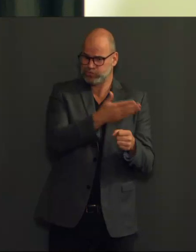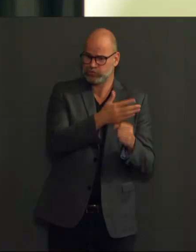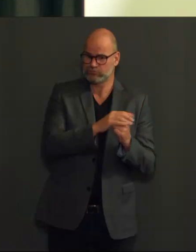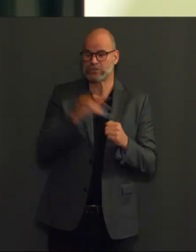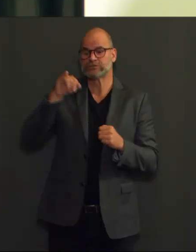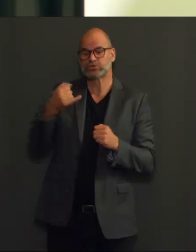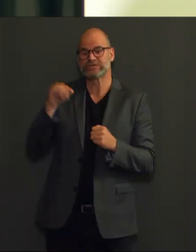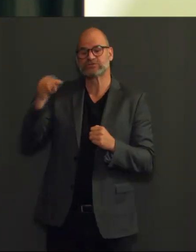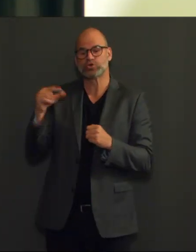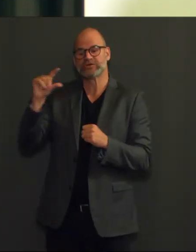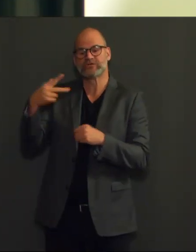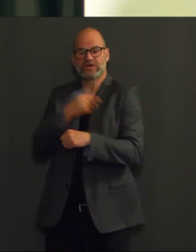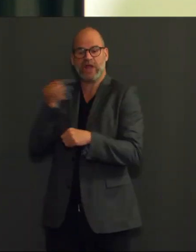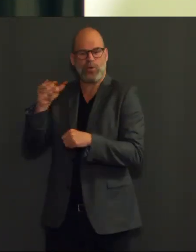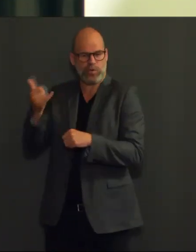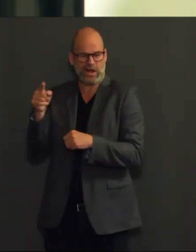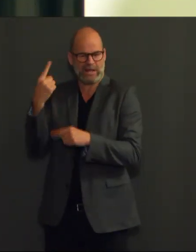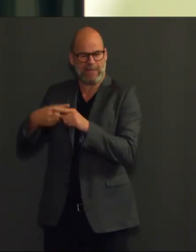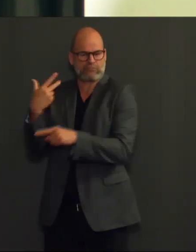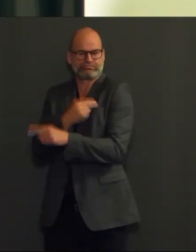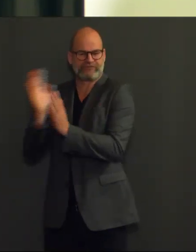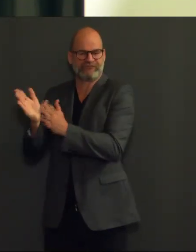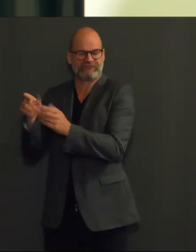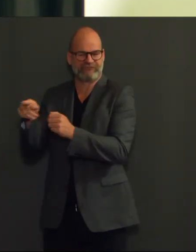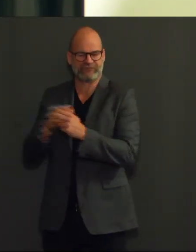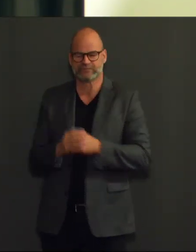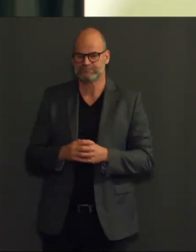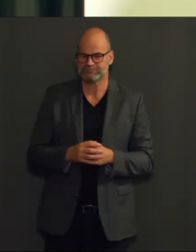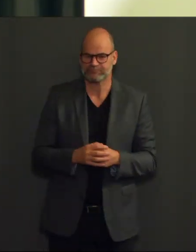ingeënt. Want dan heb je maar één prik nodig.